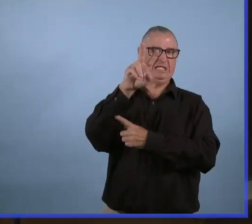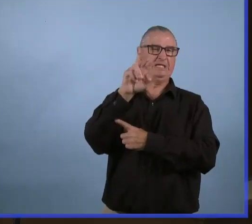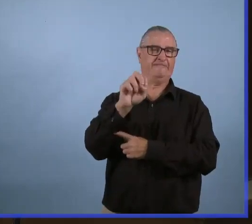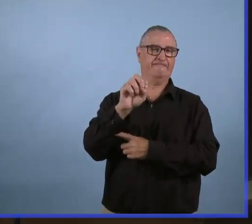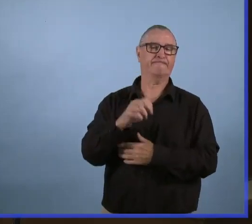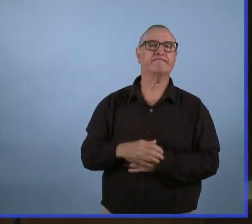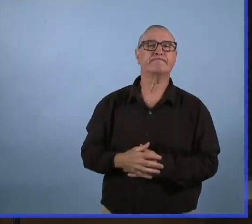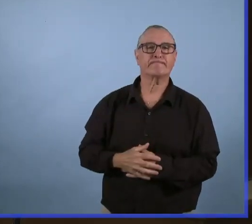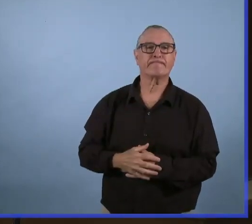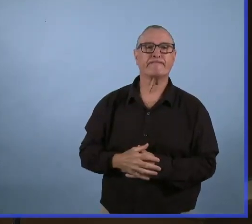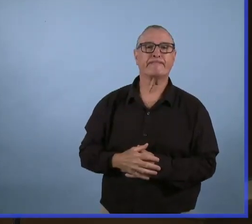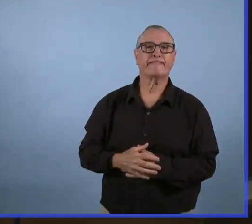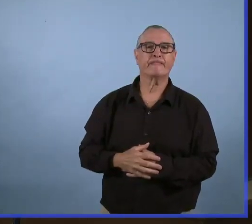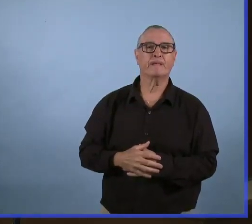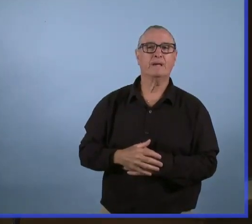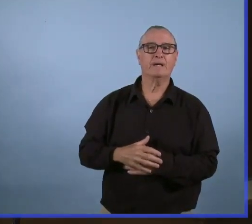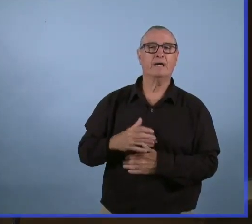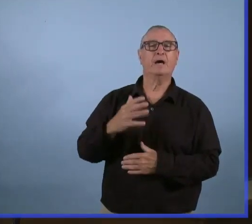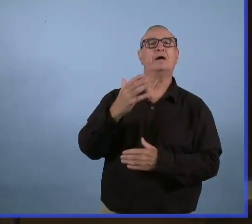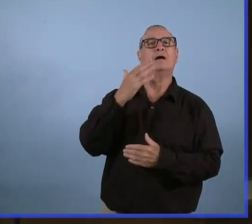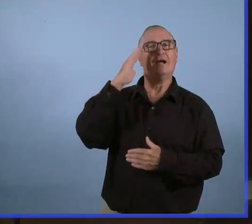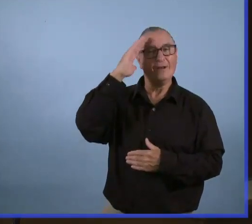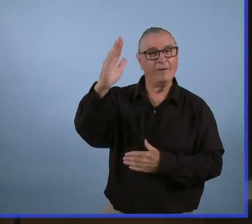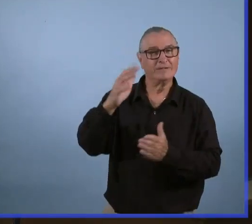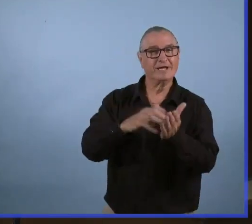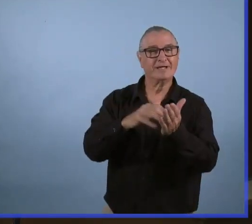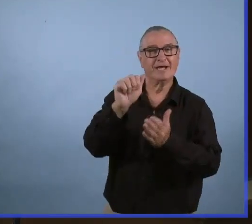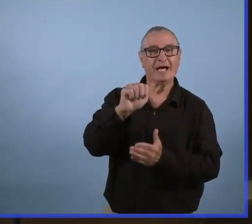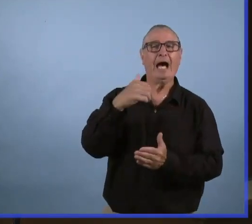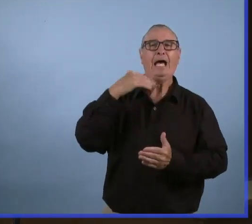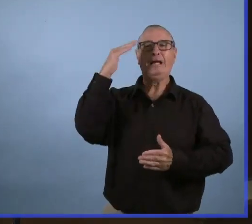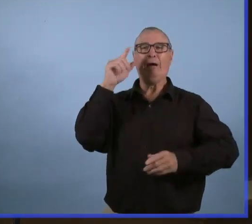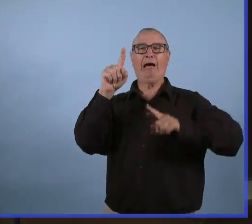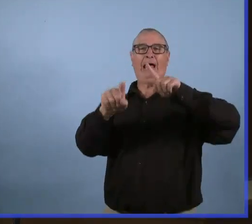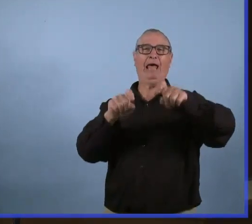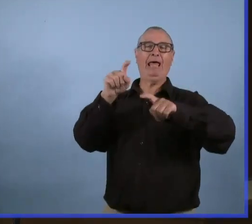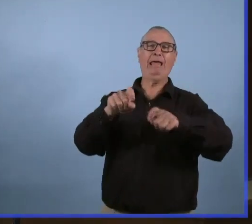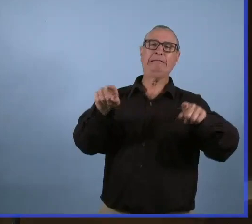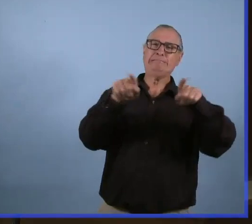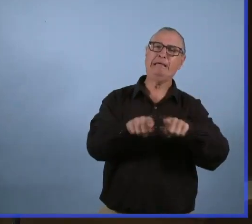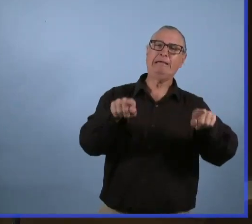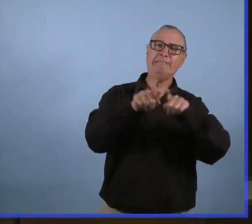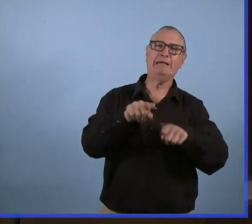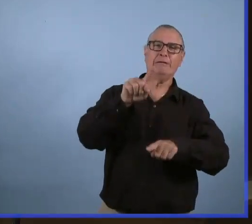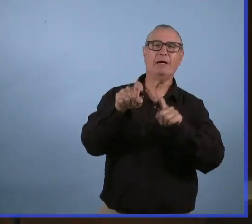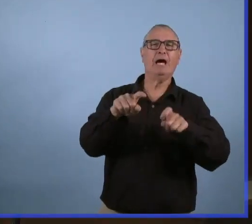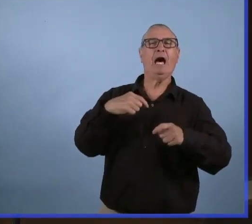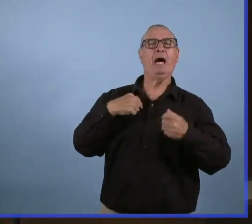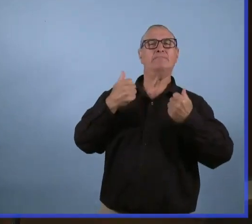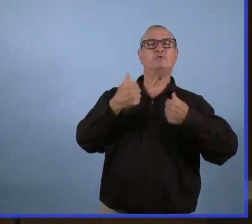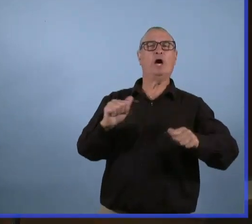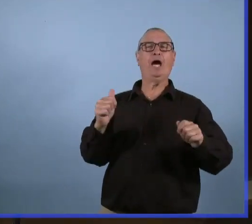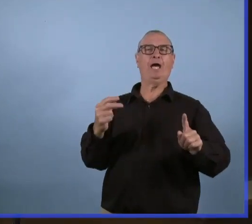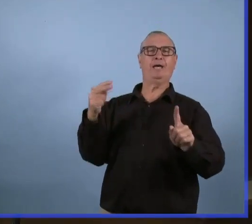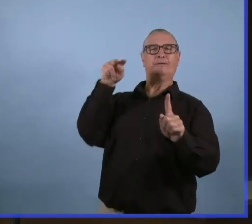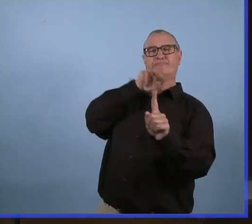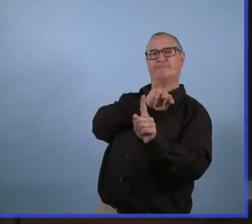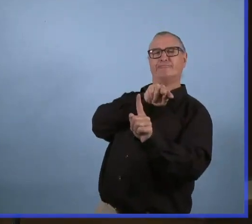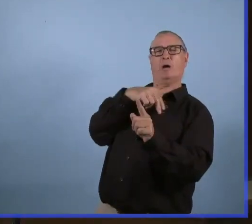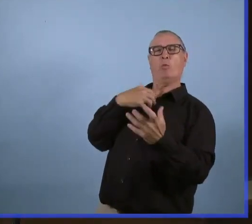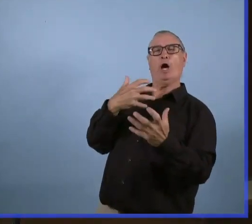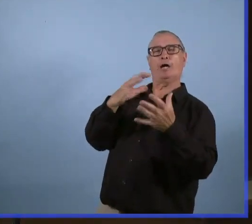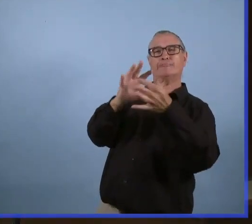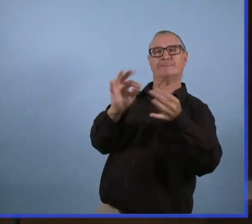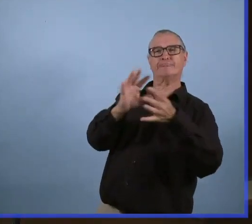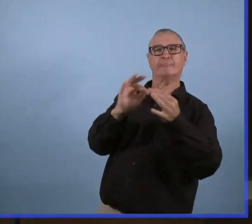Bonjour, docteur Atwal. Je sais qu'on vous a déjà posé la question à quelques reprises. Je vais essayer d'un angle